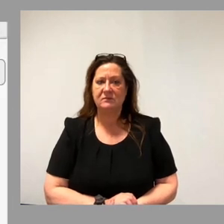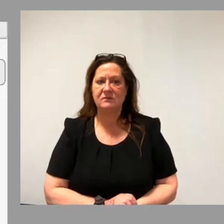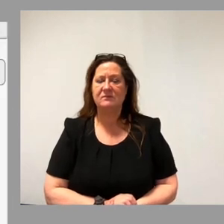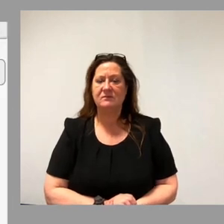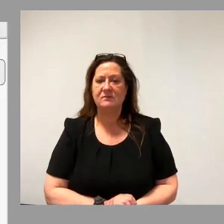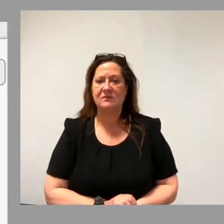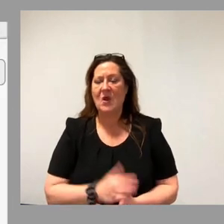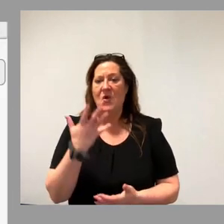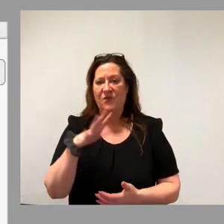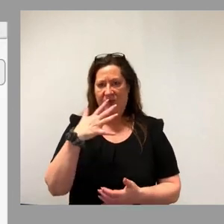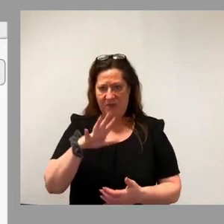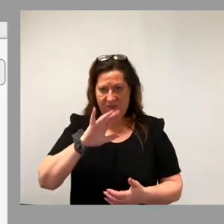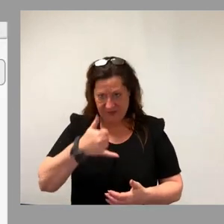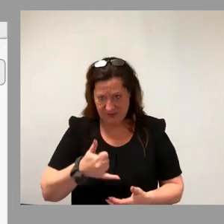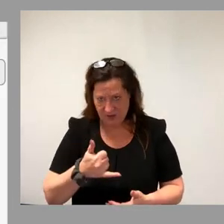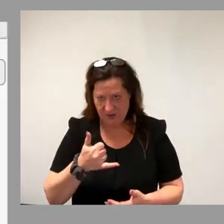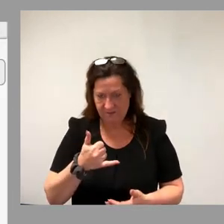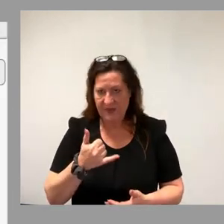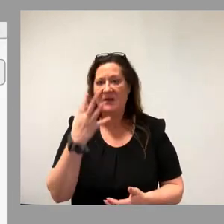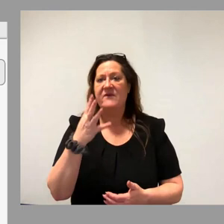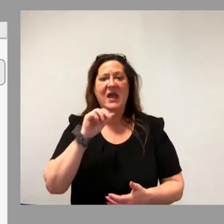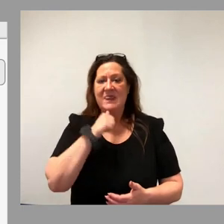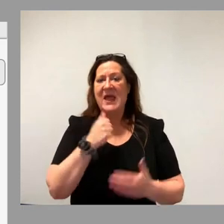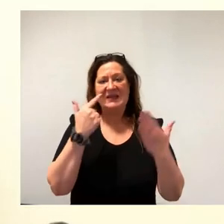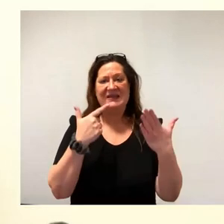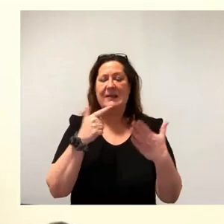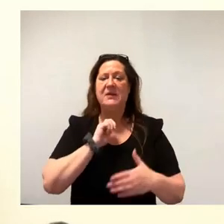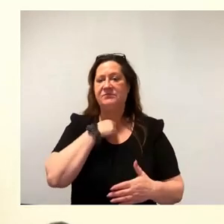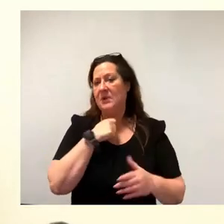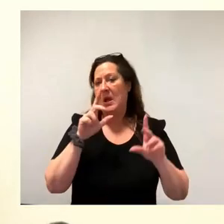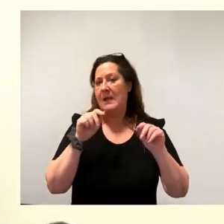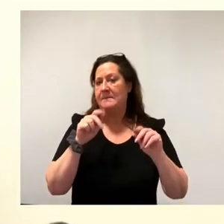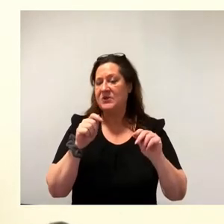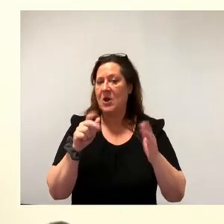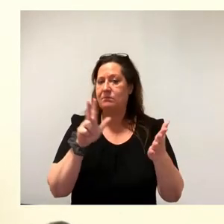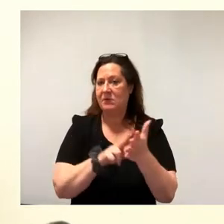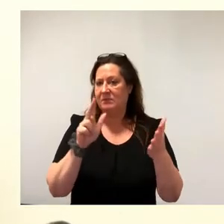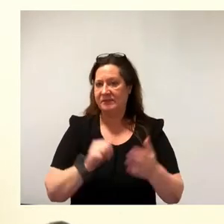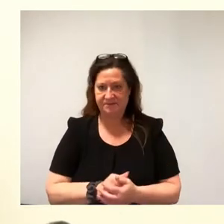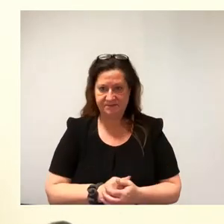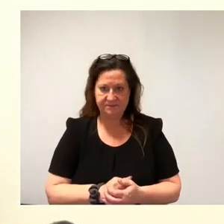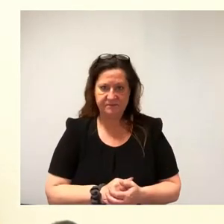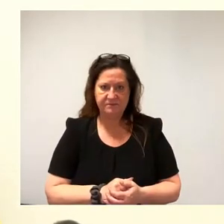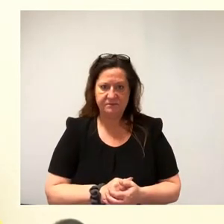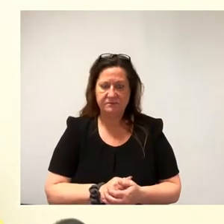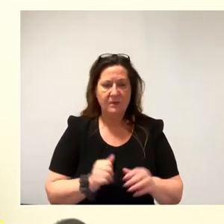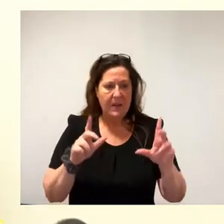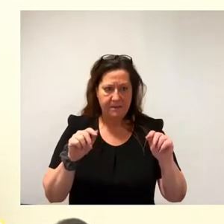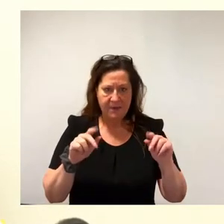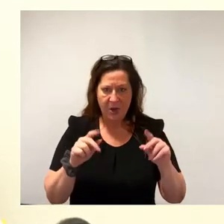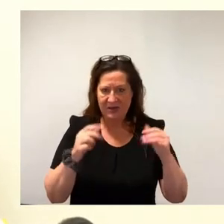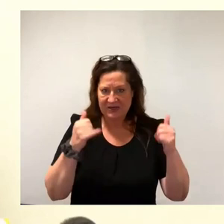55 Ja, 4 Nein, 7 Enthaltungen. Damit so beschlossen. Damit sind wir erst einmal durch die Anträge